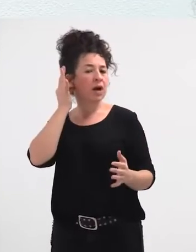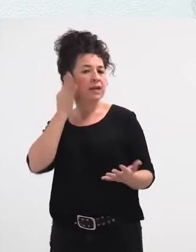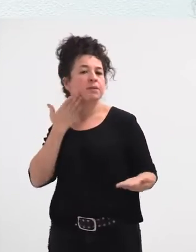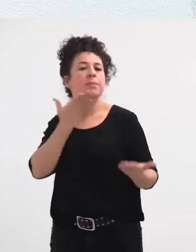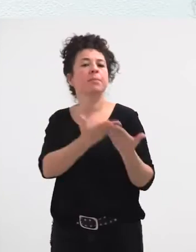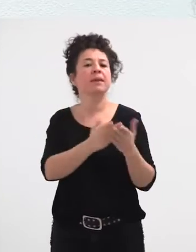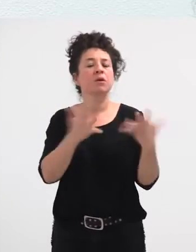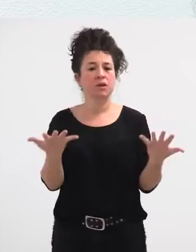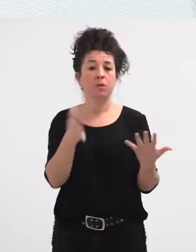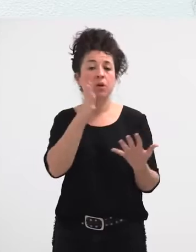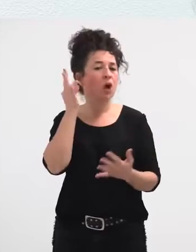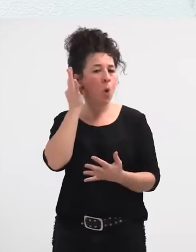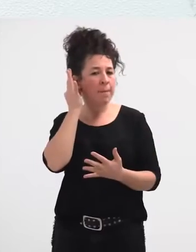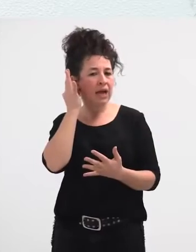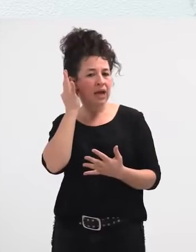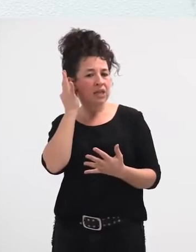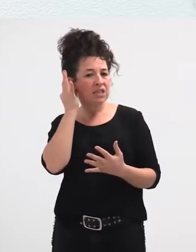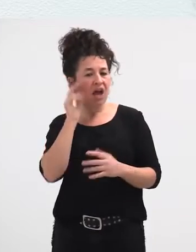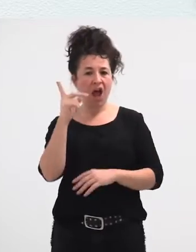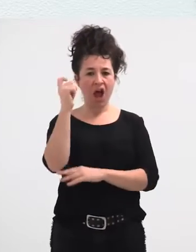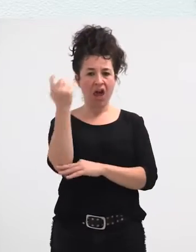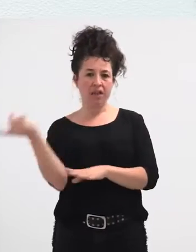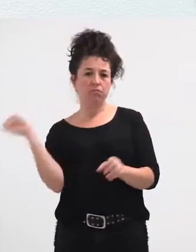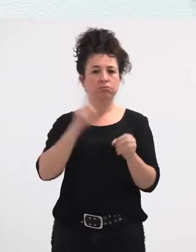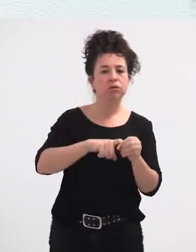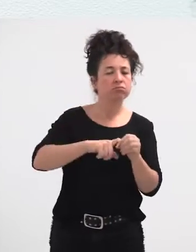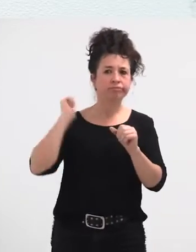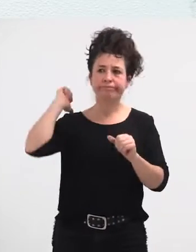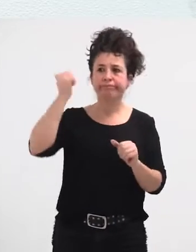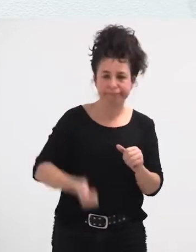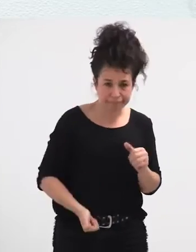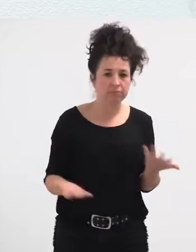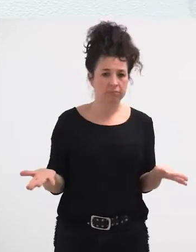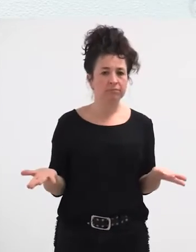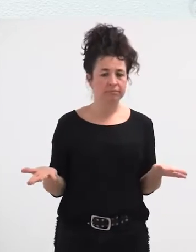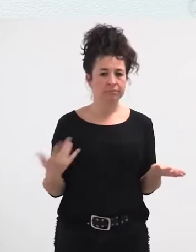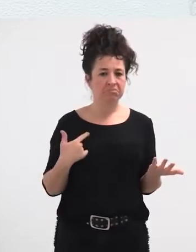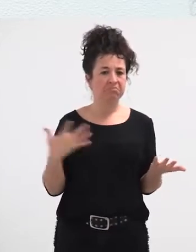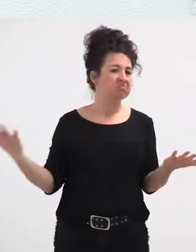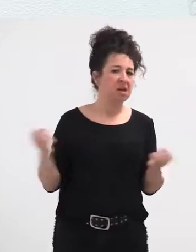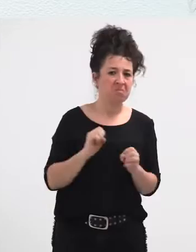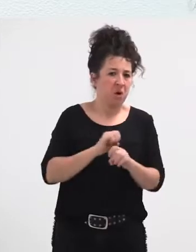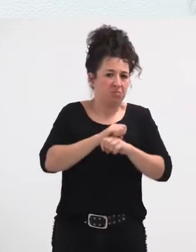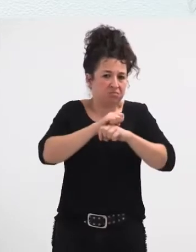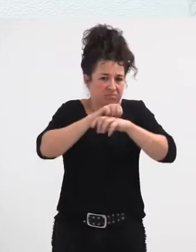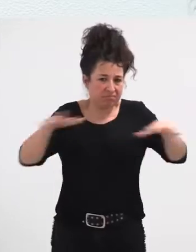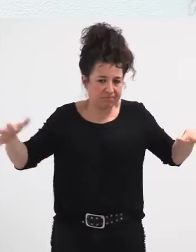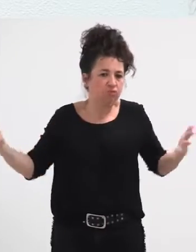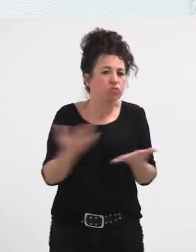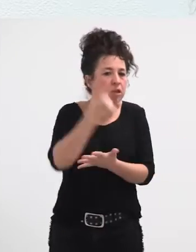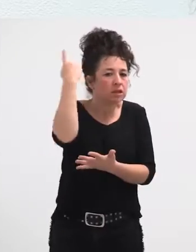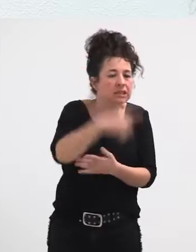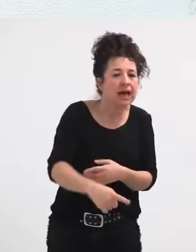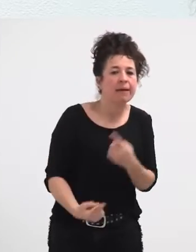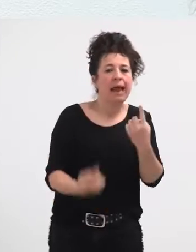atera dira alardeetan, eh? Oza, hori egia, emakumeak beti atera dira, hori ere oso sabalduta dago eta mundu guztiak aitortzen dizu, beti bat zegoela